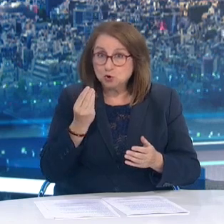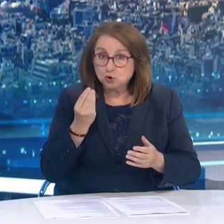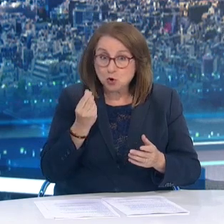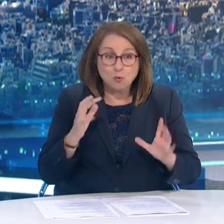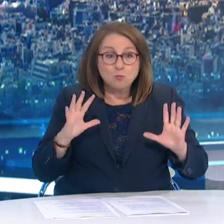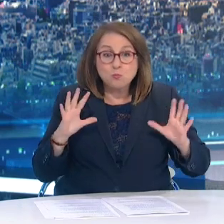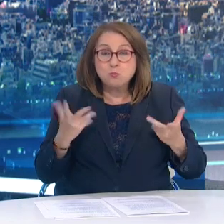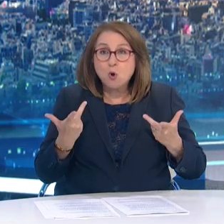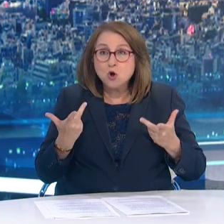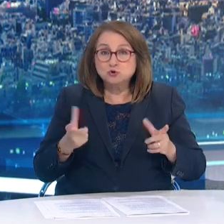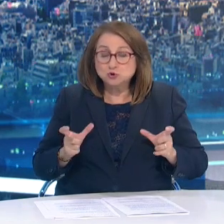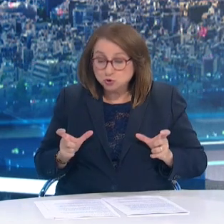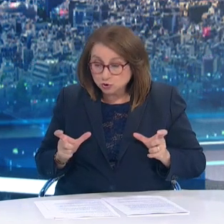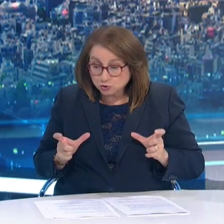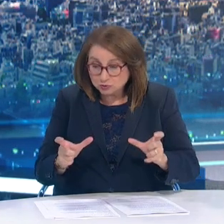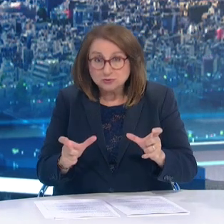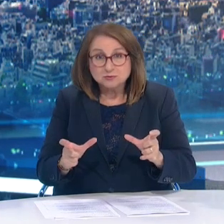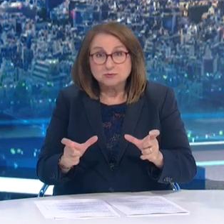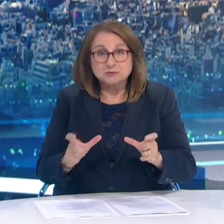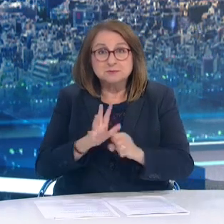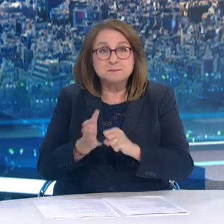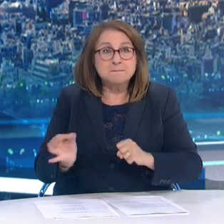να συναντά στο δρόμο του ευάλωτους ανθρώπους.